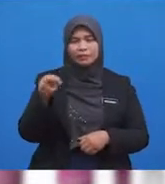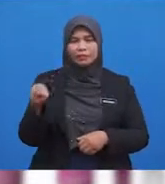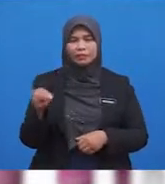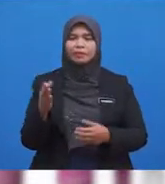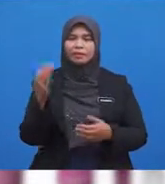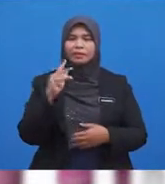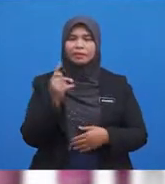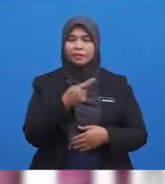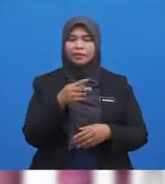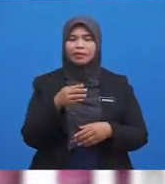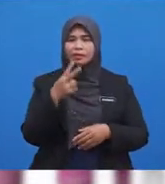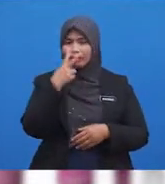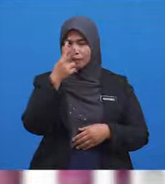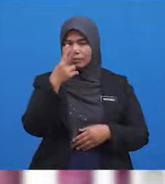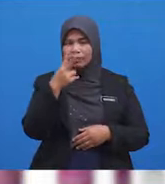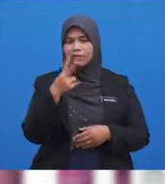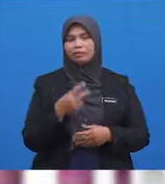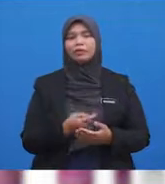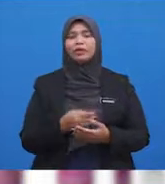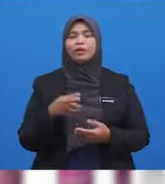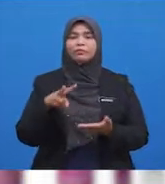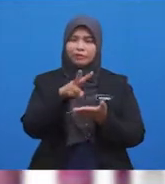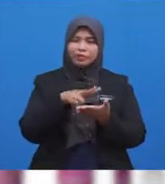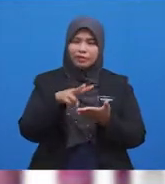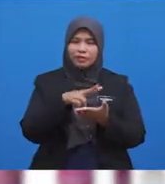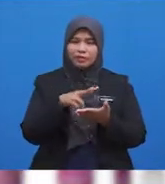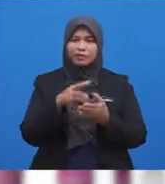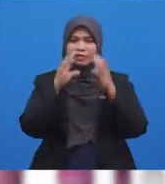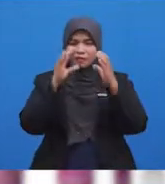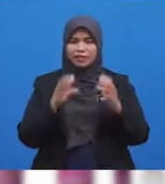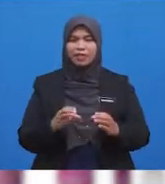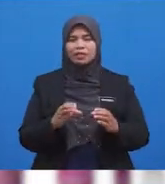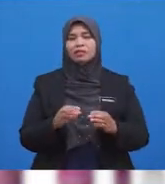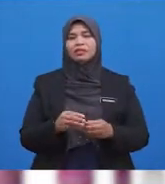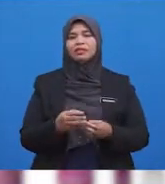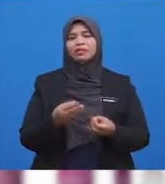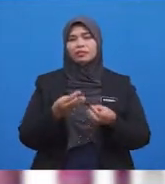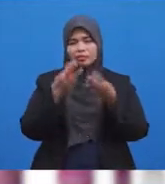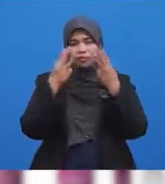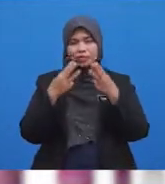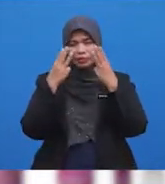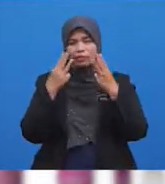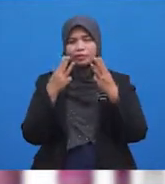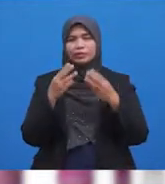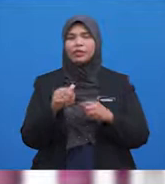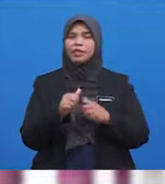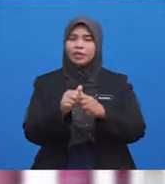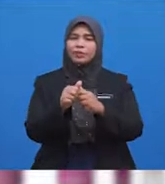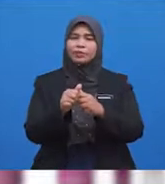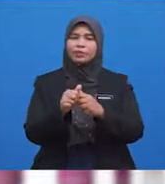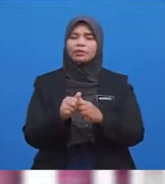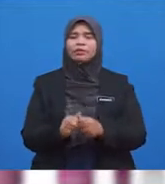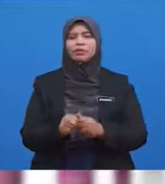mari kita saksikan pula video cara-cara mengambil wuduk mengikut